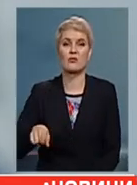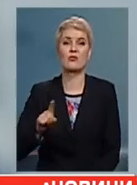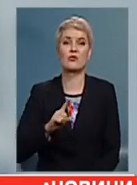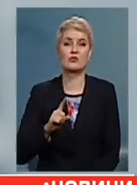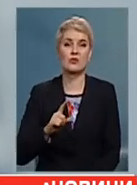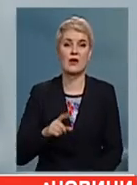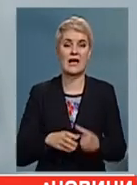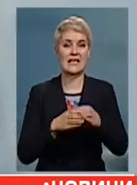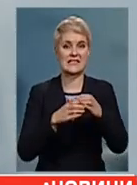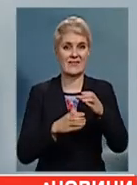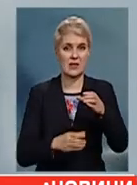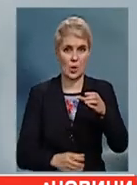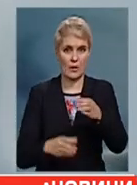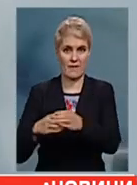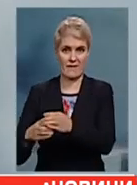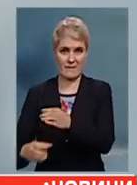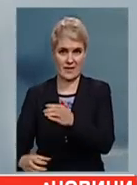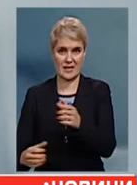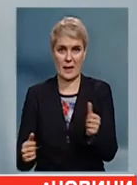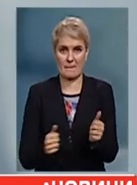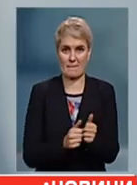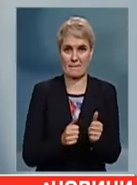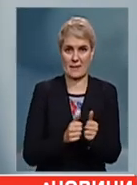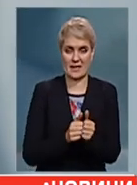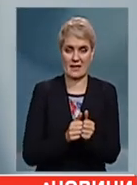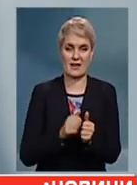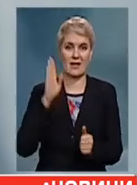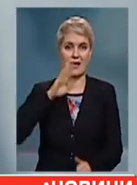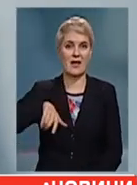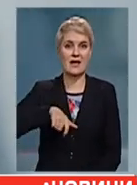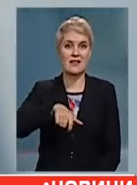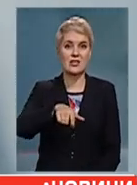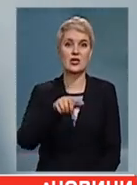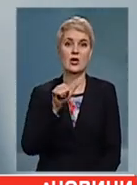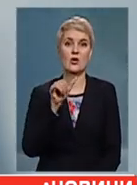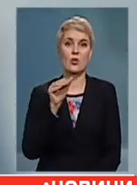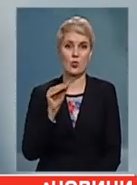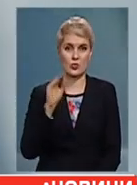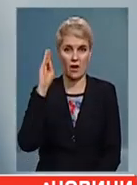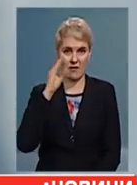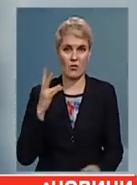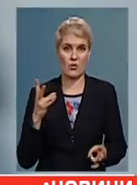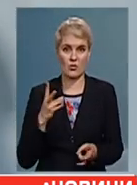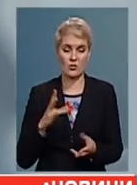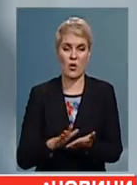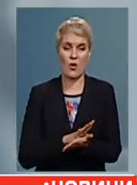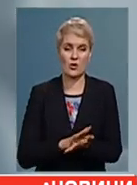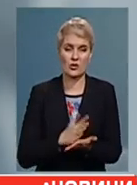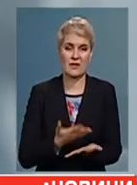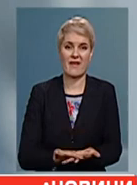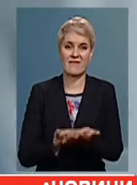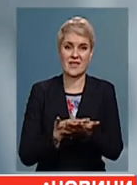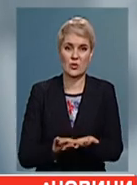свердловини знаходяться на близькій відстані до річки Уж. Воду потрібно очистити, відфільтрувати.